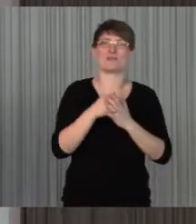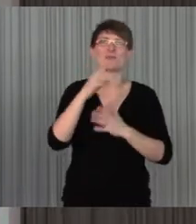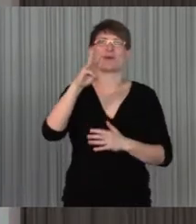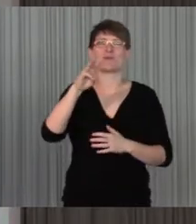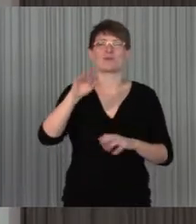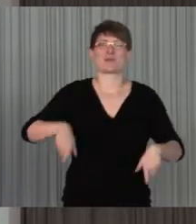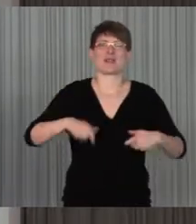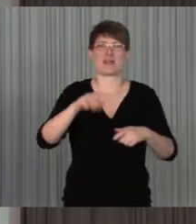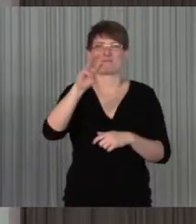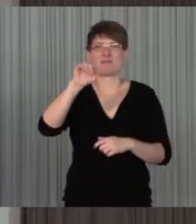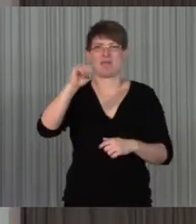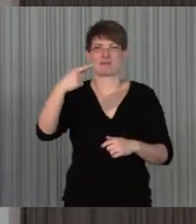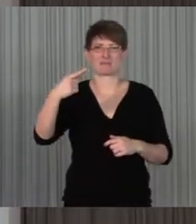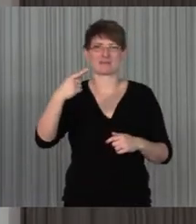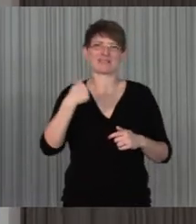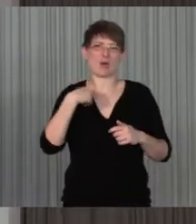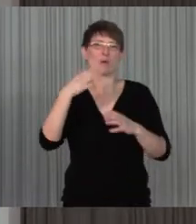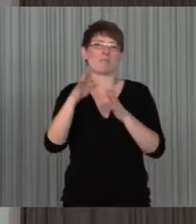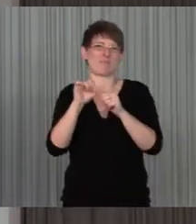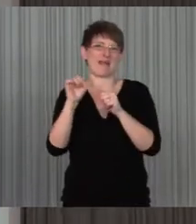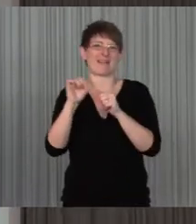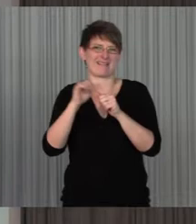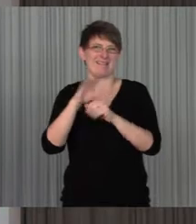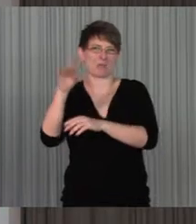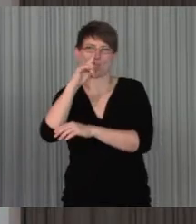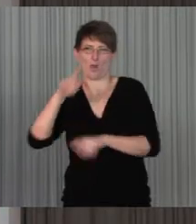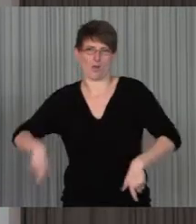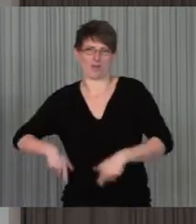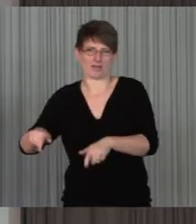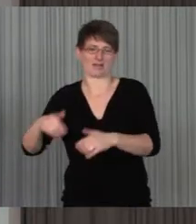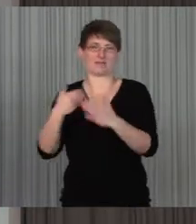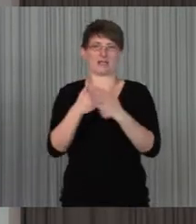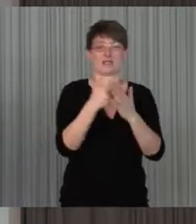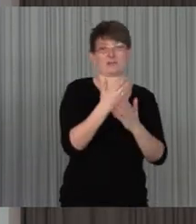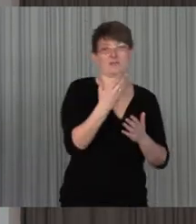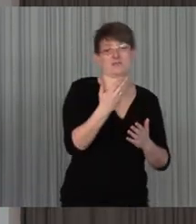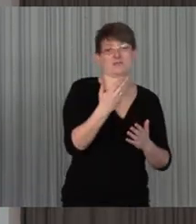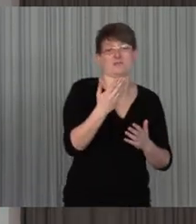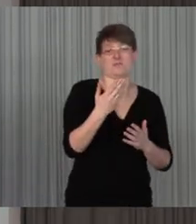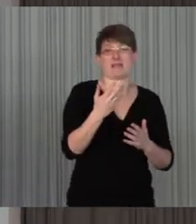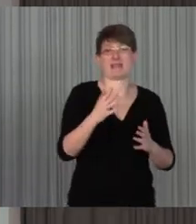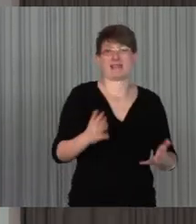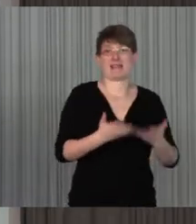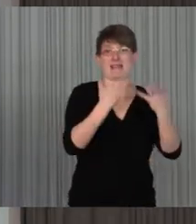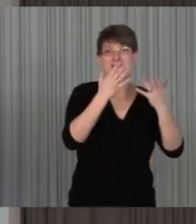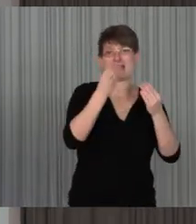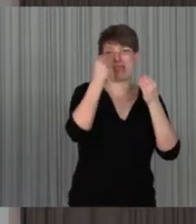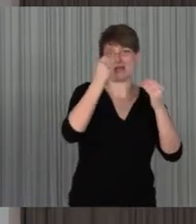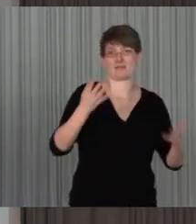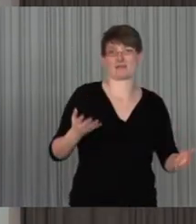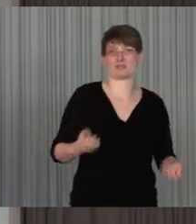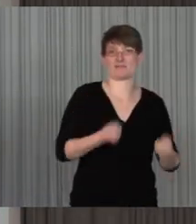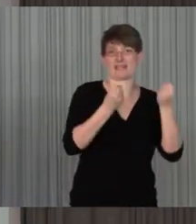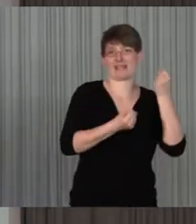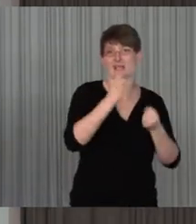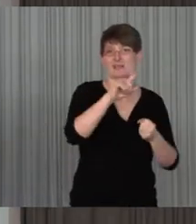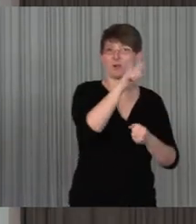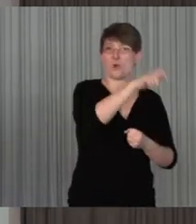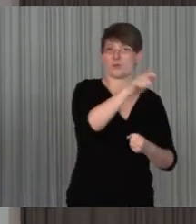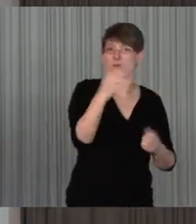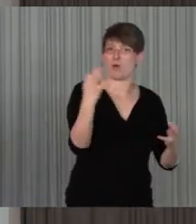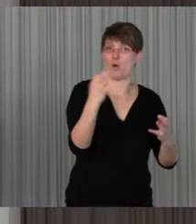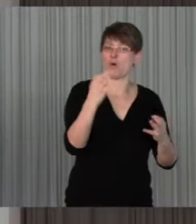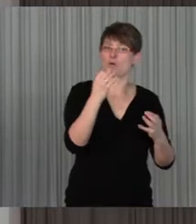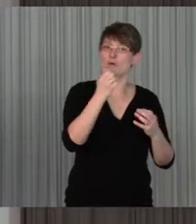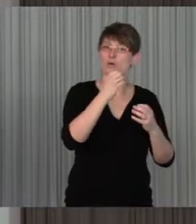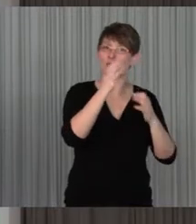Bereiche, Menschen mit Lernstuhligkeit, Herkengrenzen, große Raum, gute Beschilderung, gute klare Symbole,